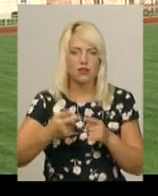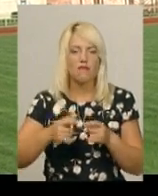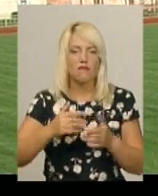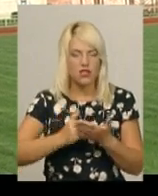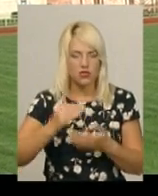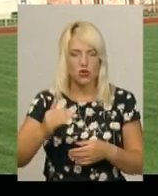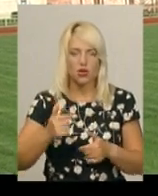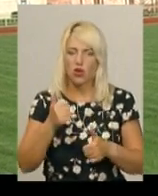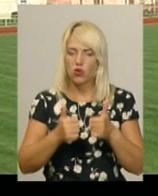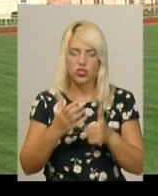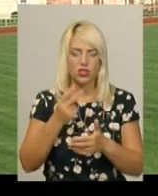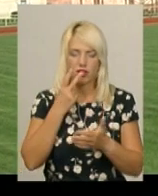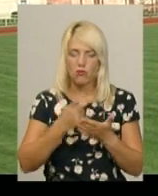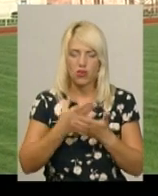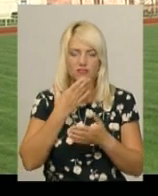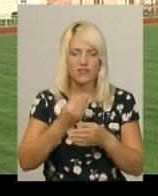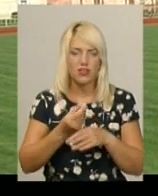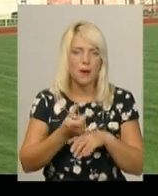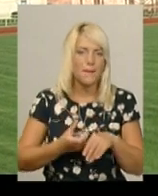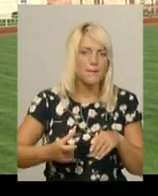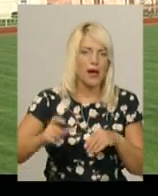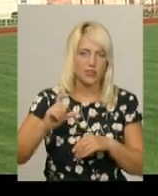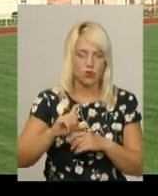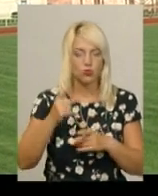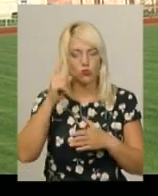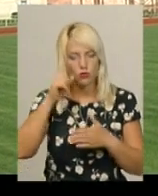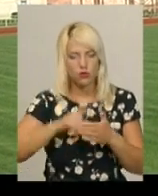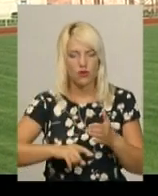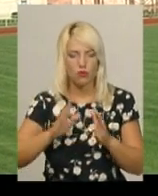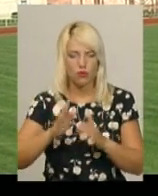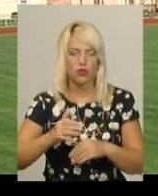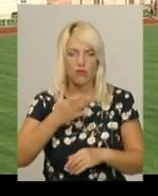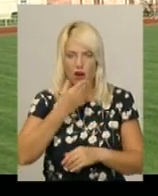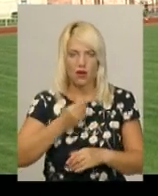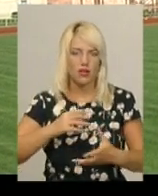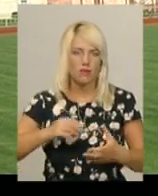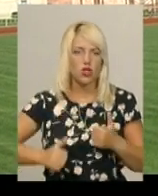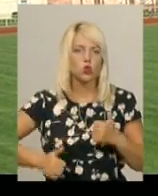також ще не продемонстрували свій максимум. Тому, сподіваюся, будемо гідними суперниками.